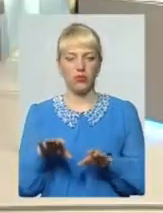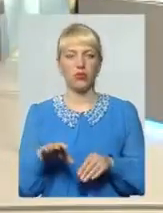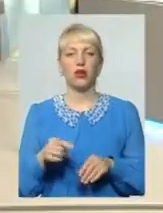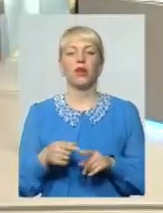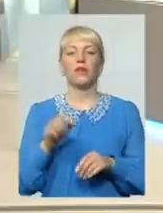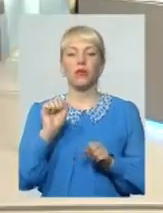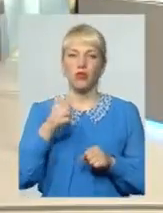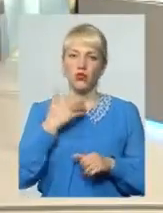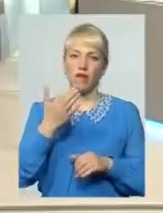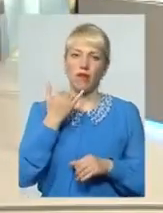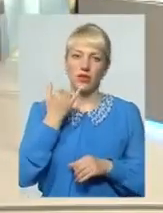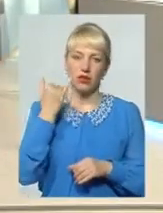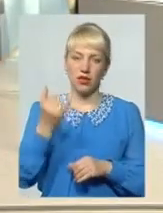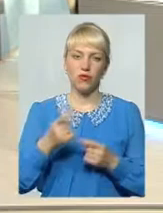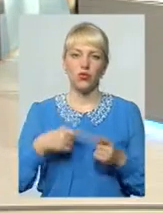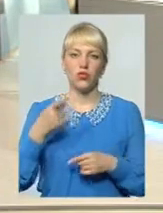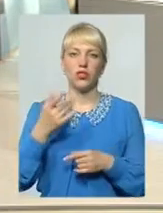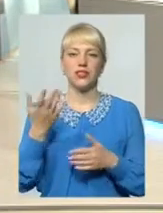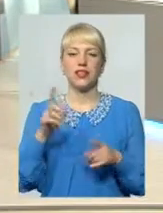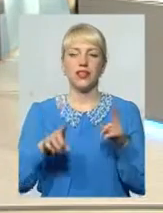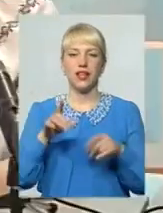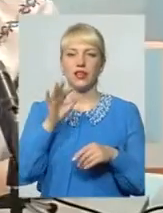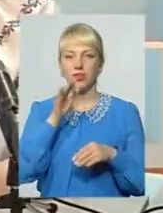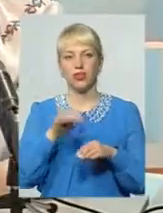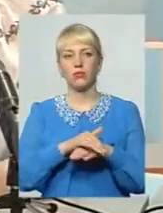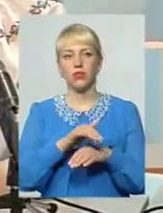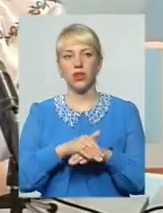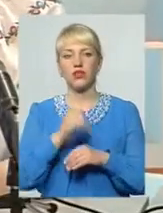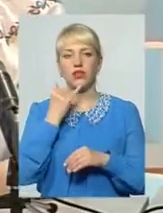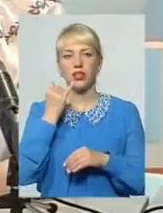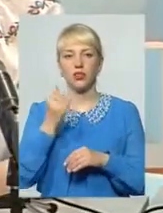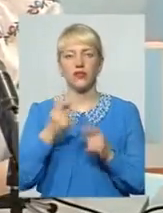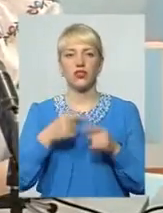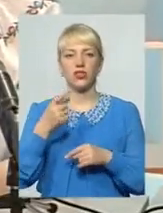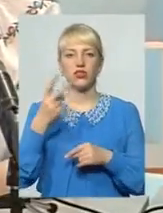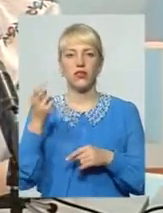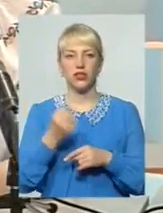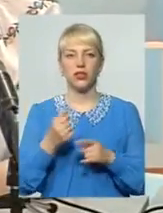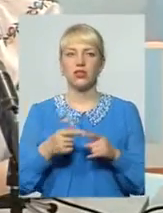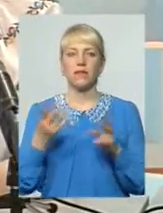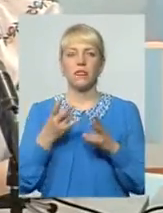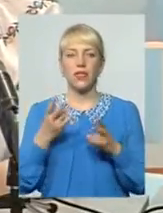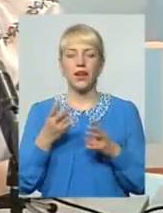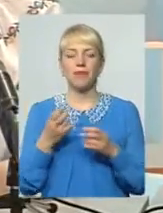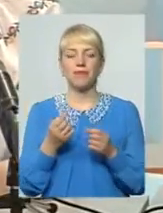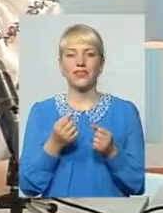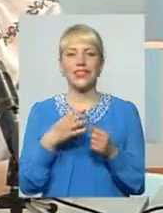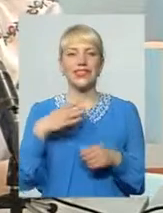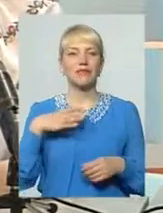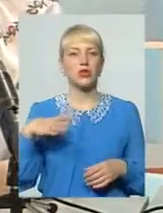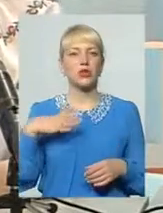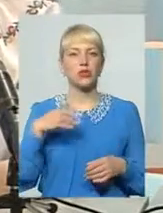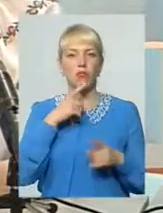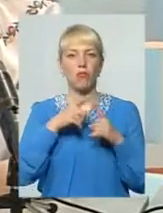Знову Можна я вам зателефоную там через два тижні? Будь ласка Телефонували через два тижні Але тут треба дійсно витримувати оцей момент Якщо ти